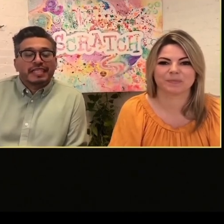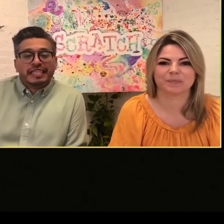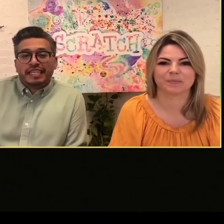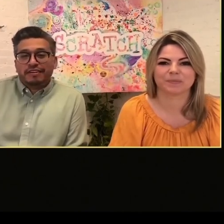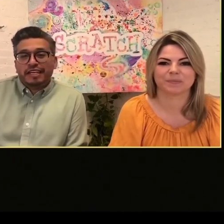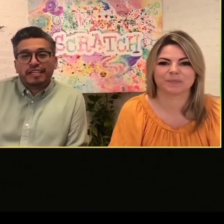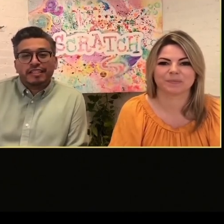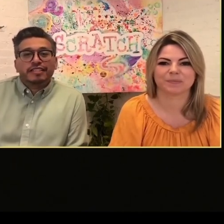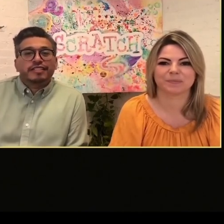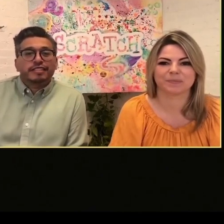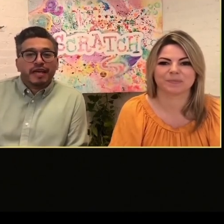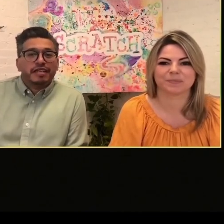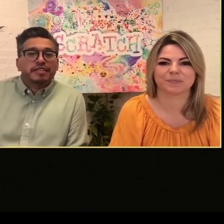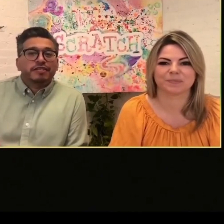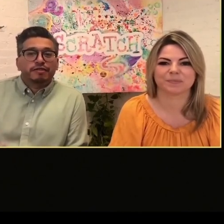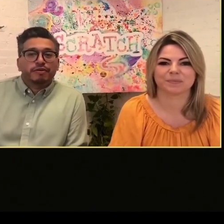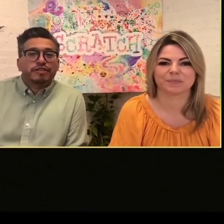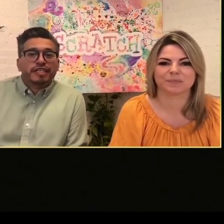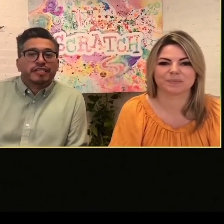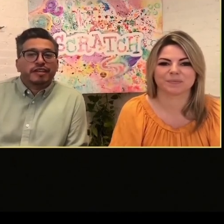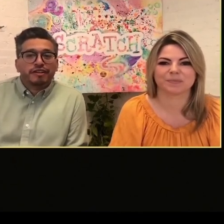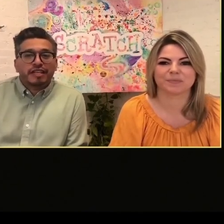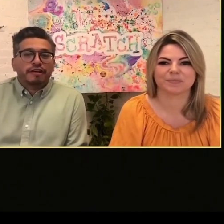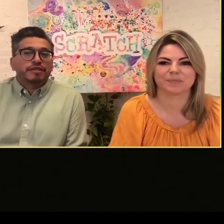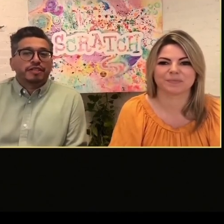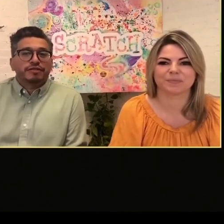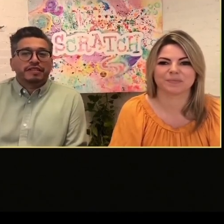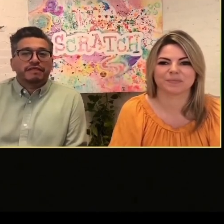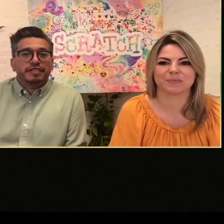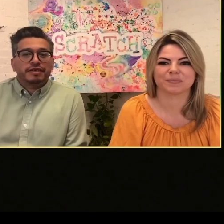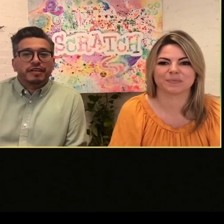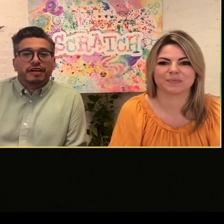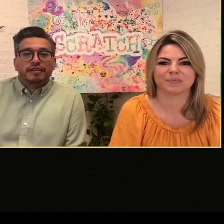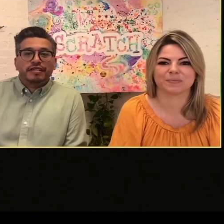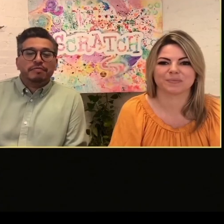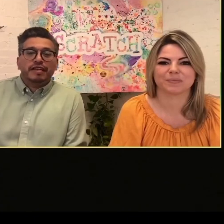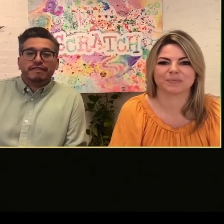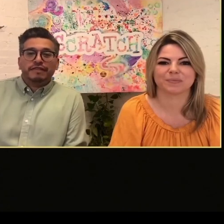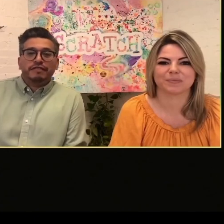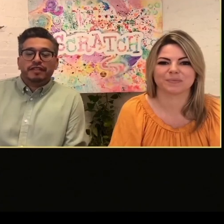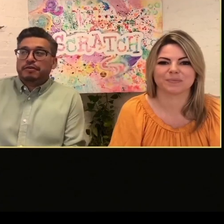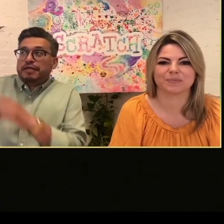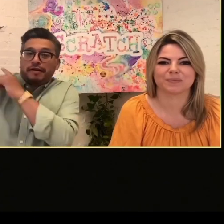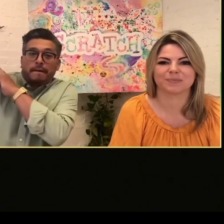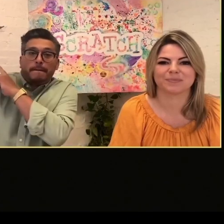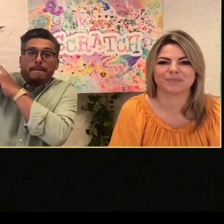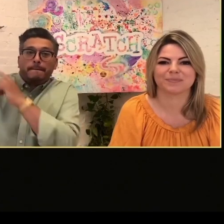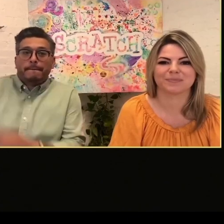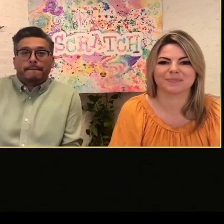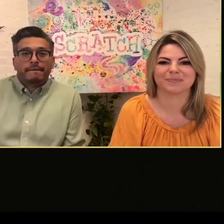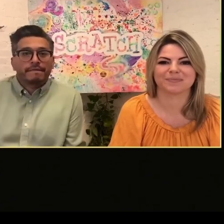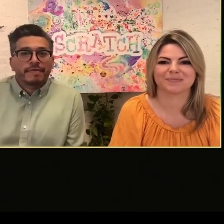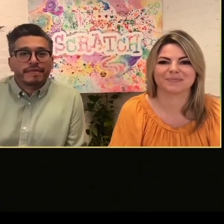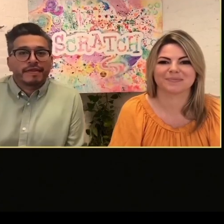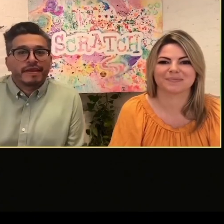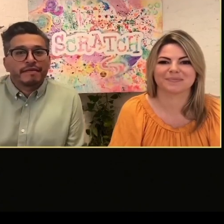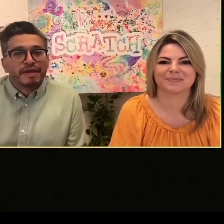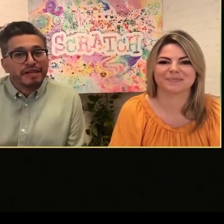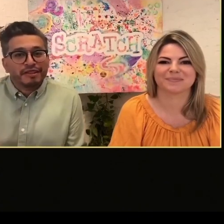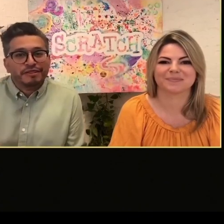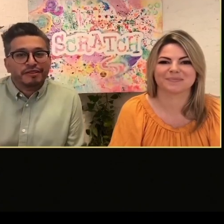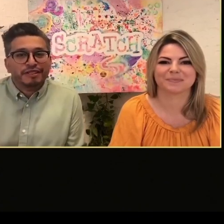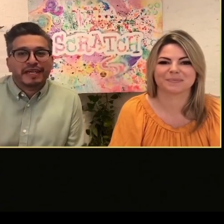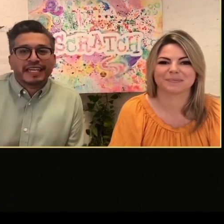Lei può scegliere la lingua, inglese, portoghese, spagnolo, secondo le opzioni che preferite.